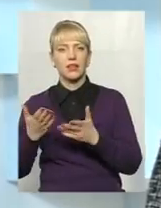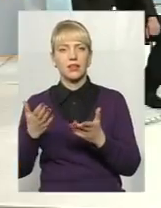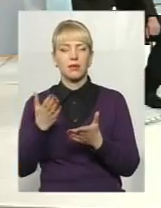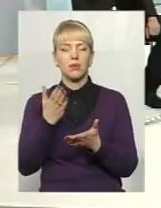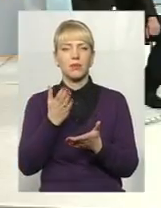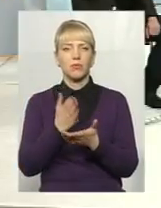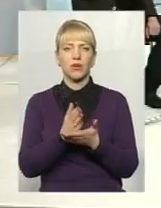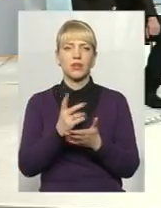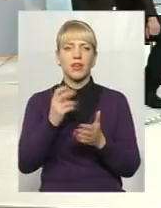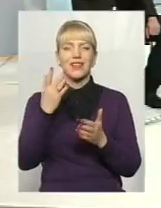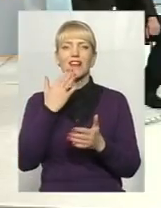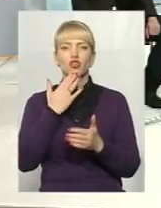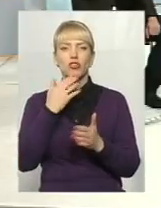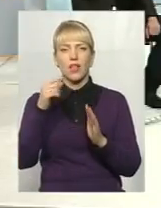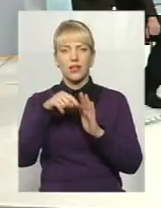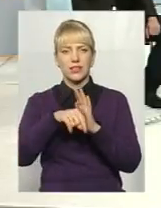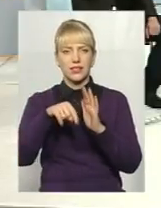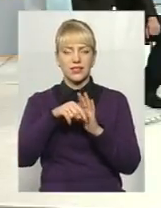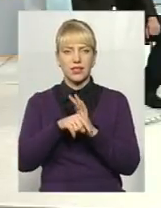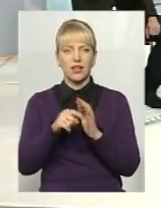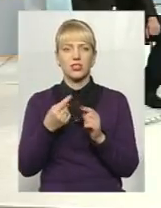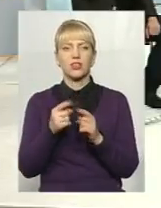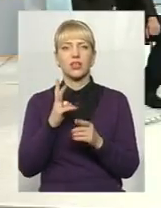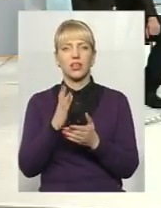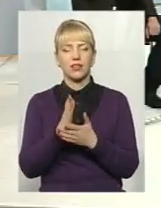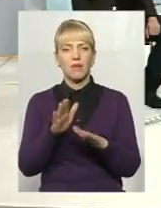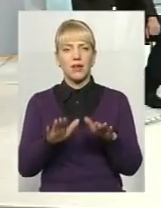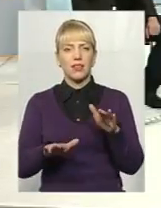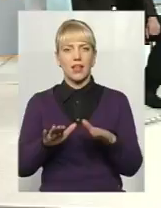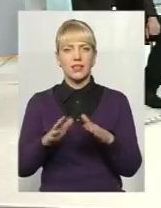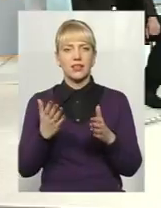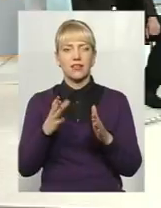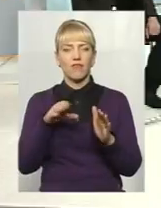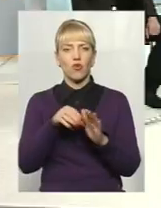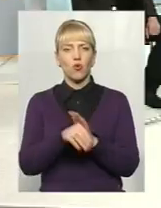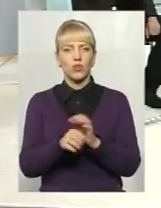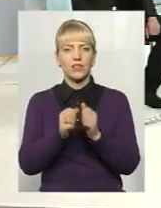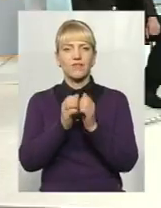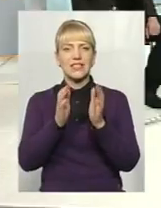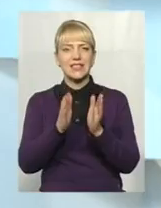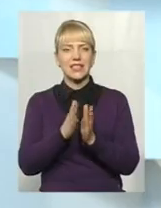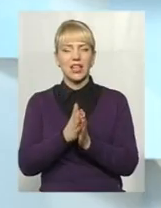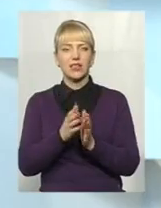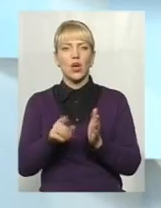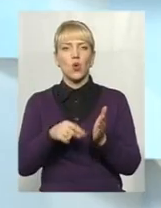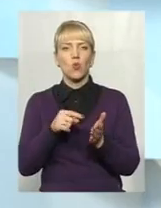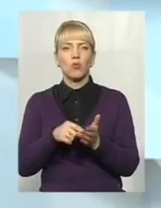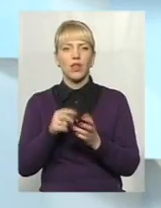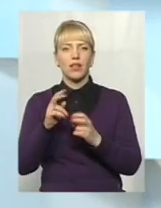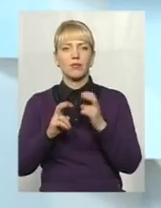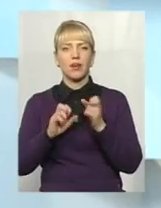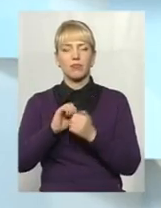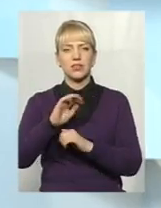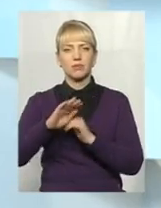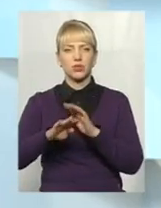на балансі комунальному, які входять до складу комунального підприємства Кам